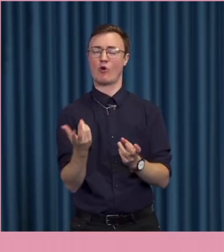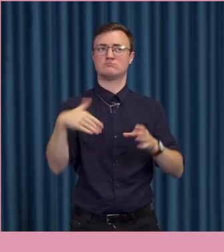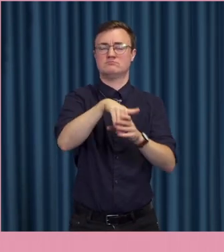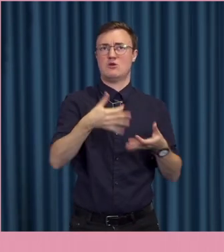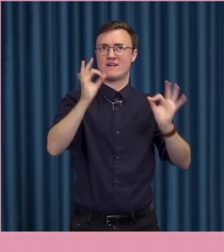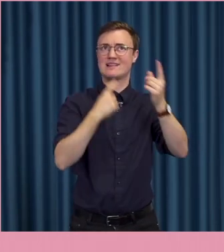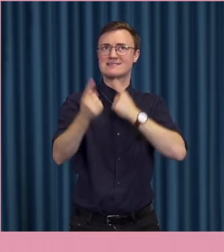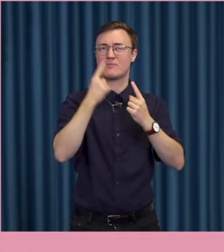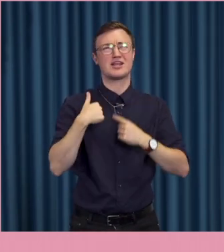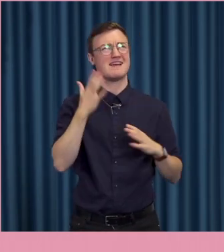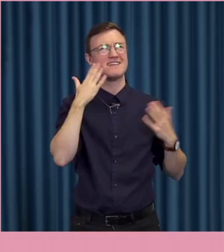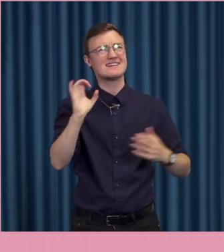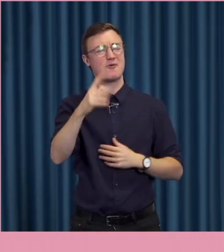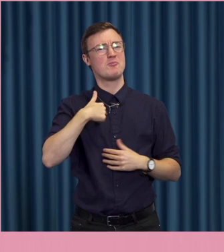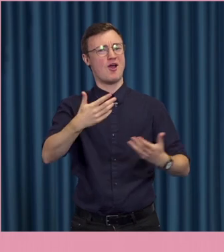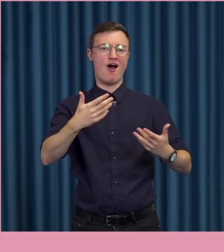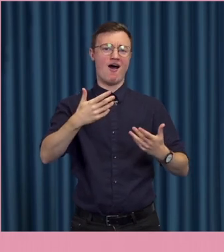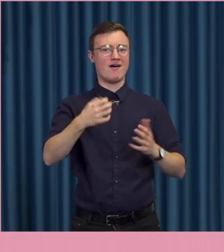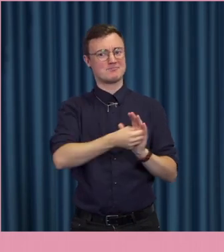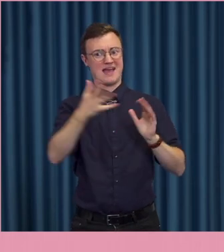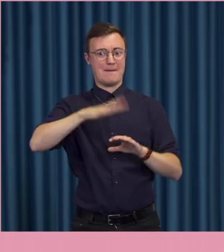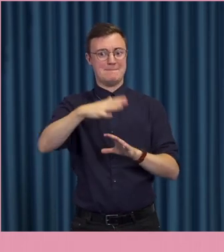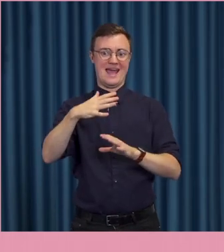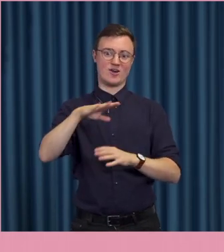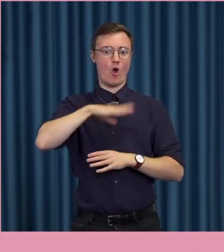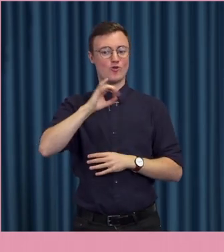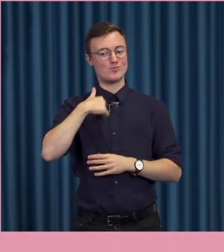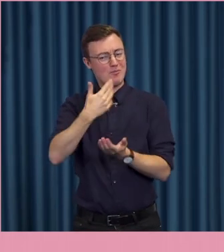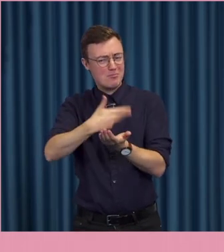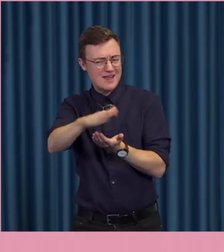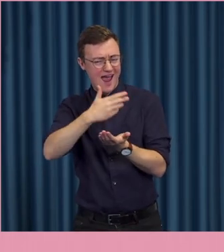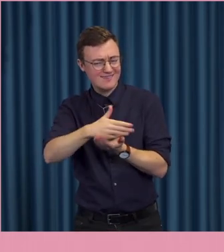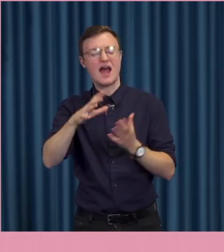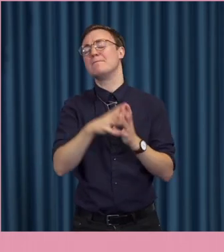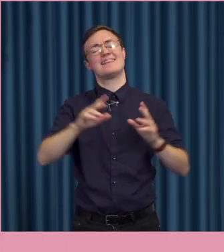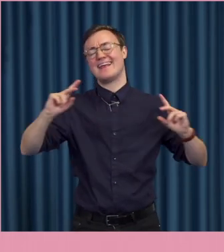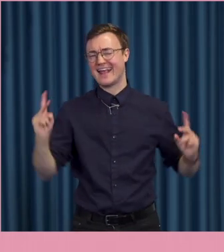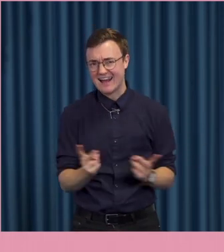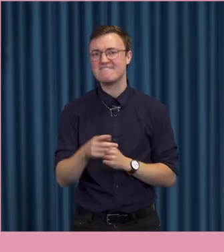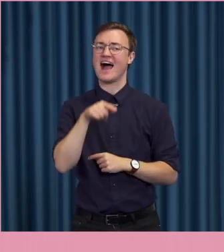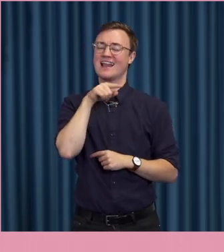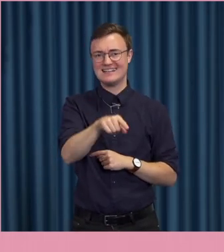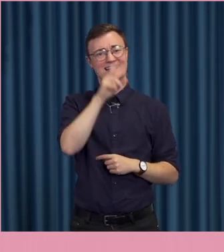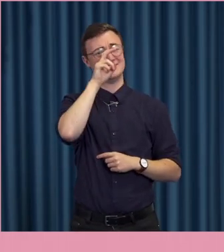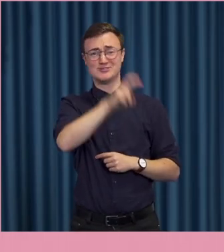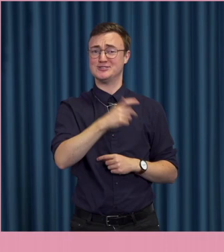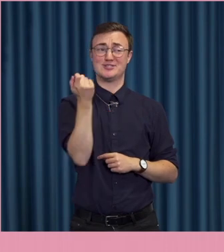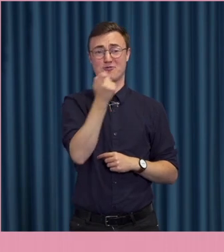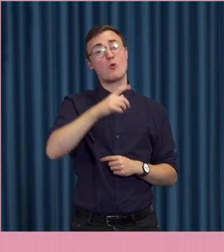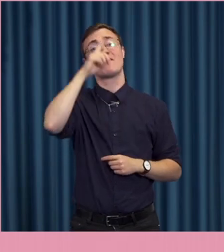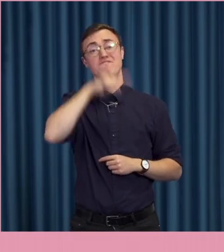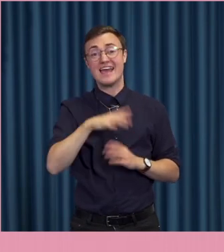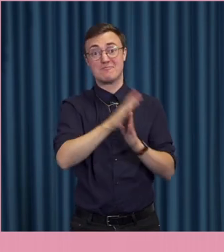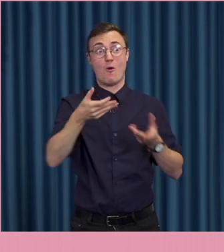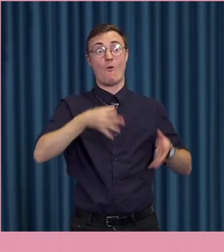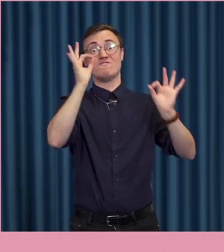samtal. Jag vet inte om jag skulle få mer för att jag berättar om det. Men hur det än är med den saken. Så är det ju någonting sunkigt med ett offentligt